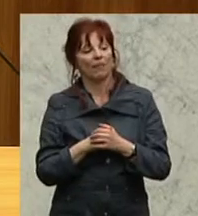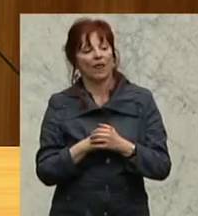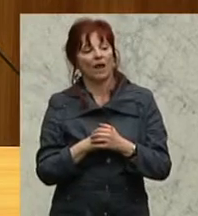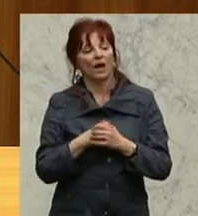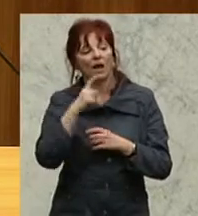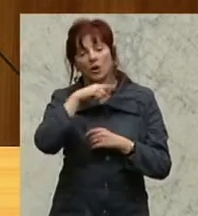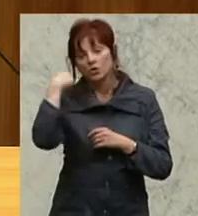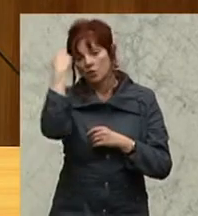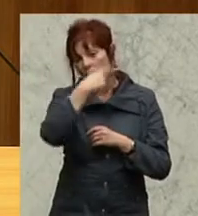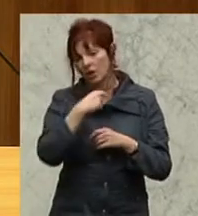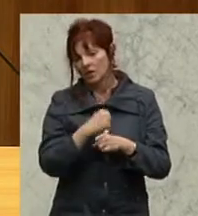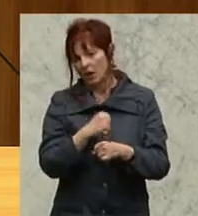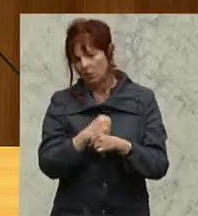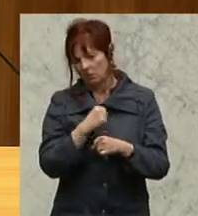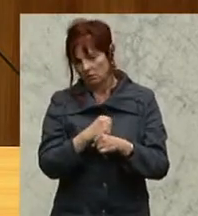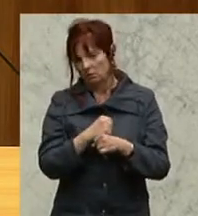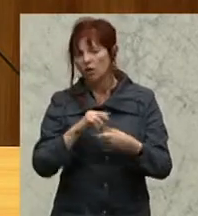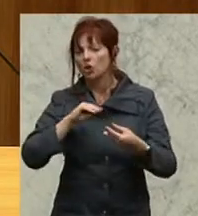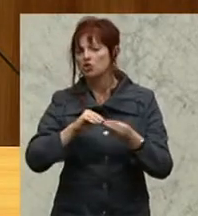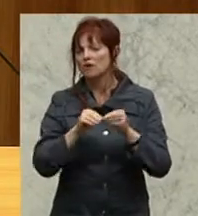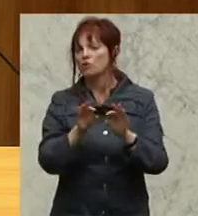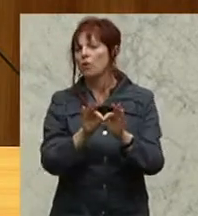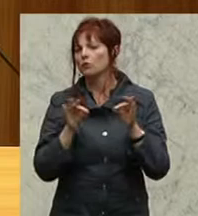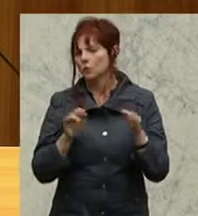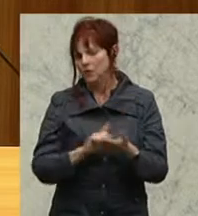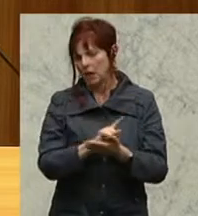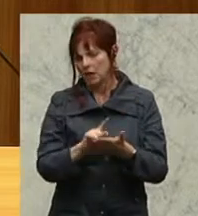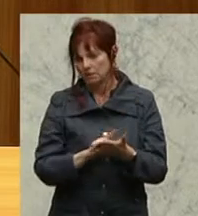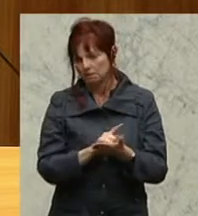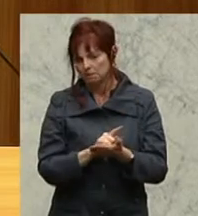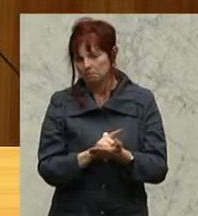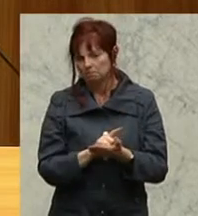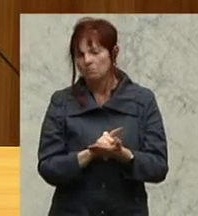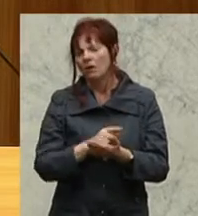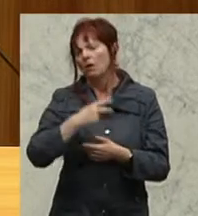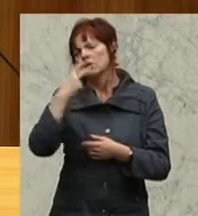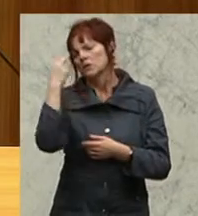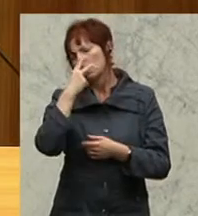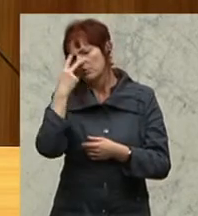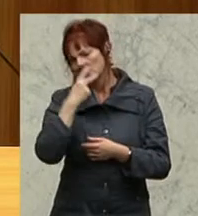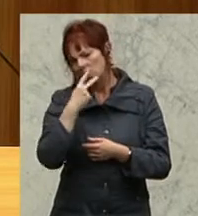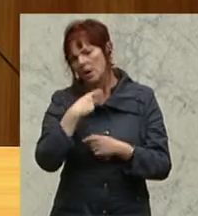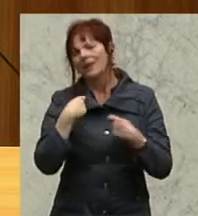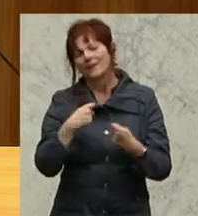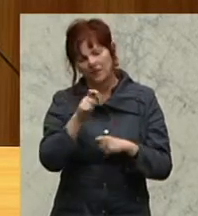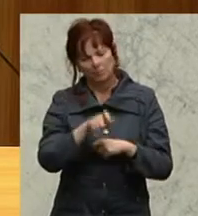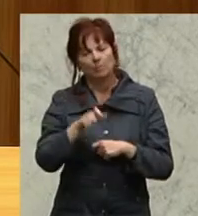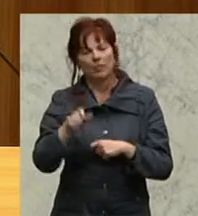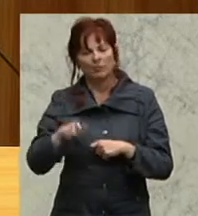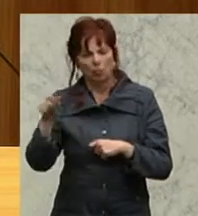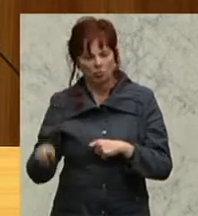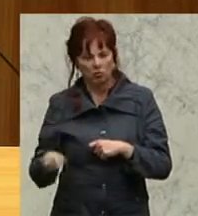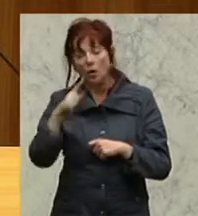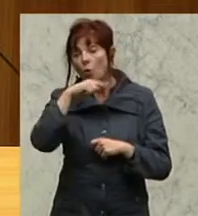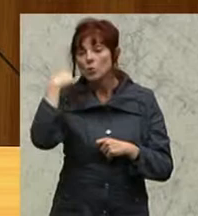Ladenöffnungszeit. Ja, natürlich, natürlich ist es so, dass es Personen gibt, die am Sonntag arbeiten müssen,